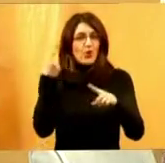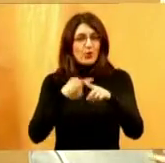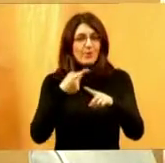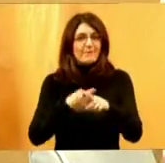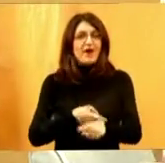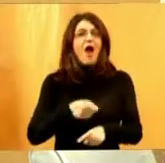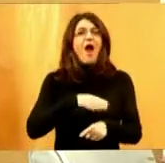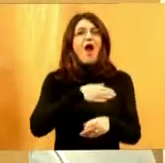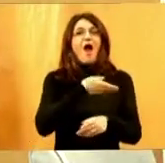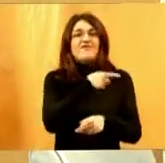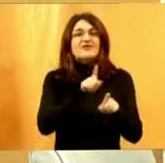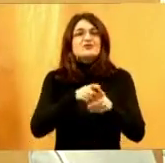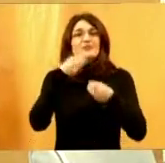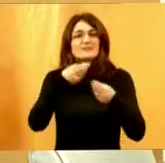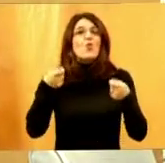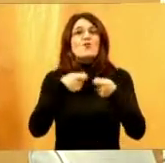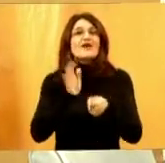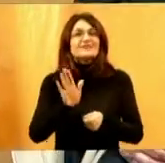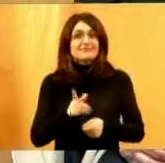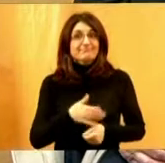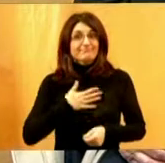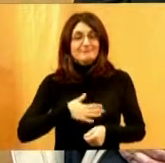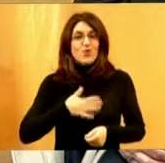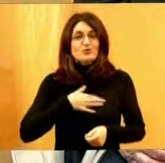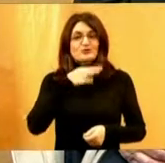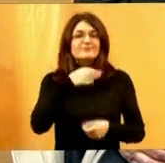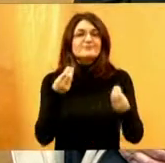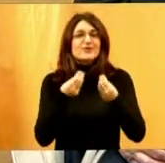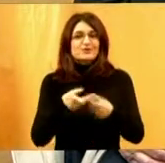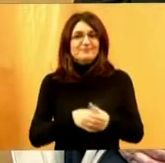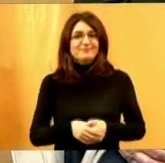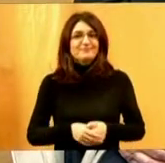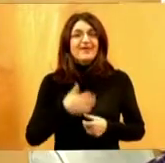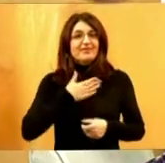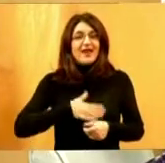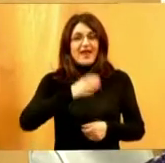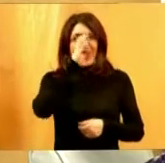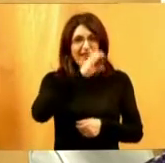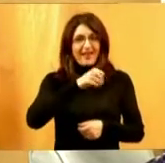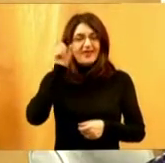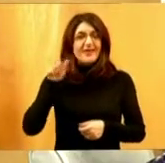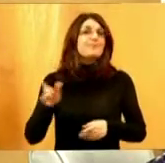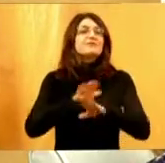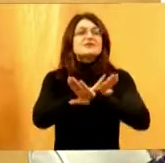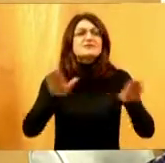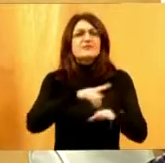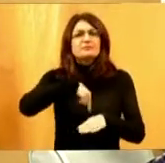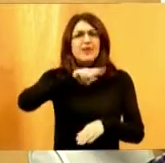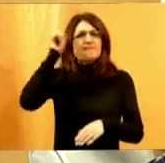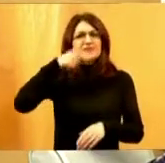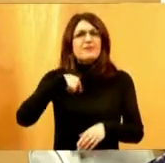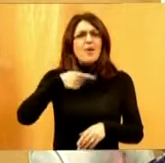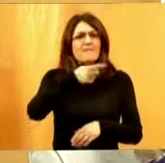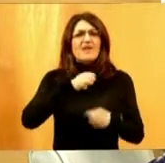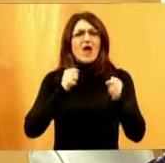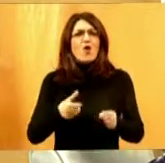A vi ćete isto dati svoj komentar poslije, može? Vrlo rado. Evo, super. Dragi gledatelji, svi mislimo da smo jako siromašni,